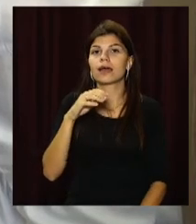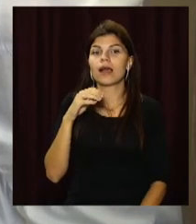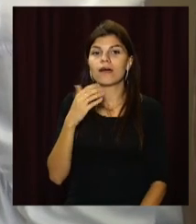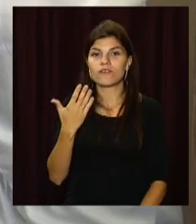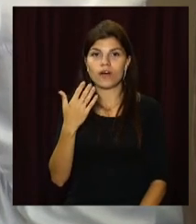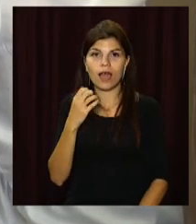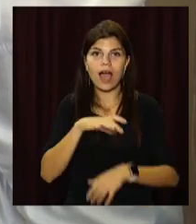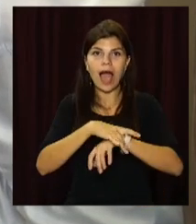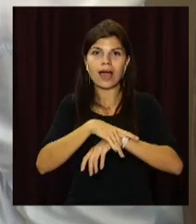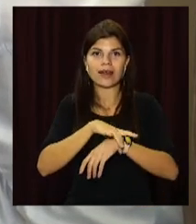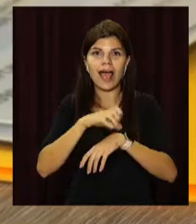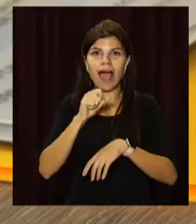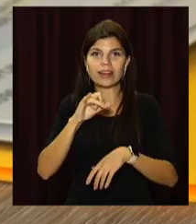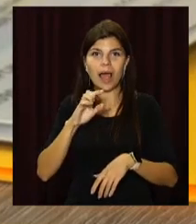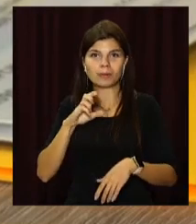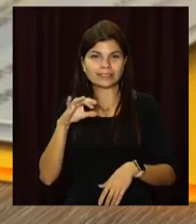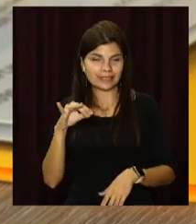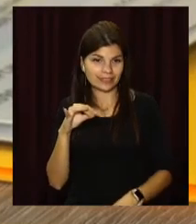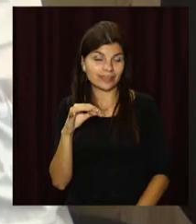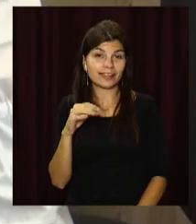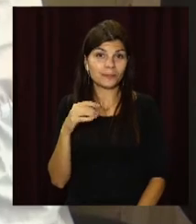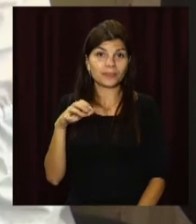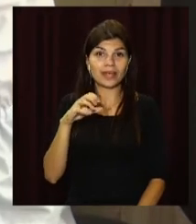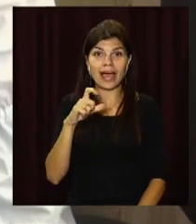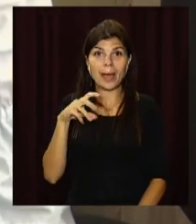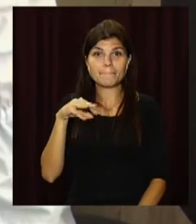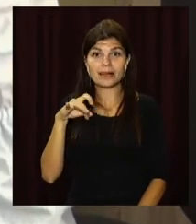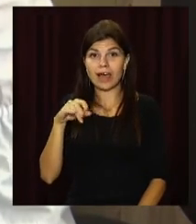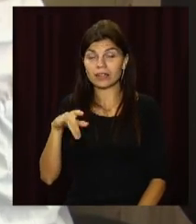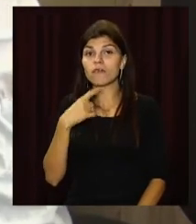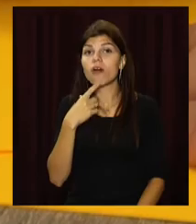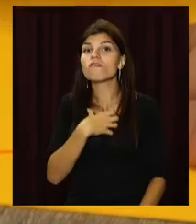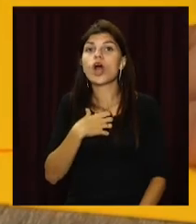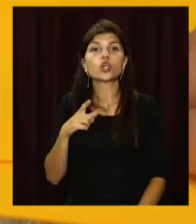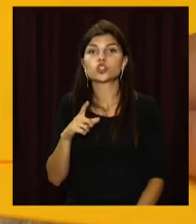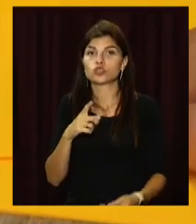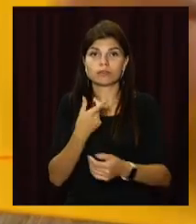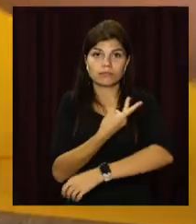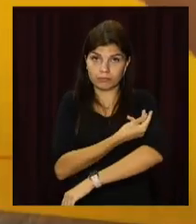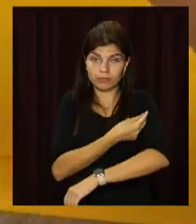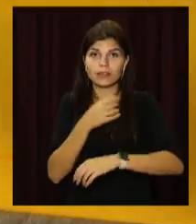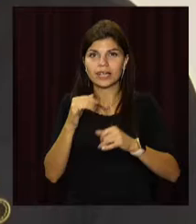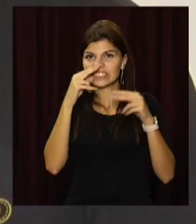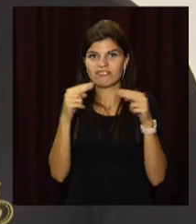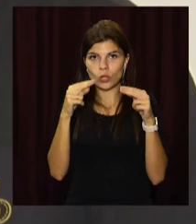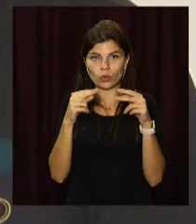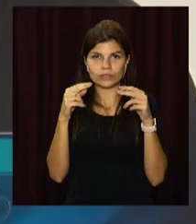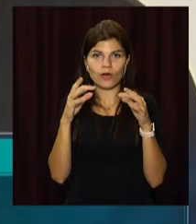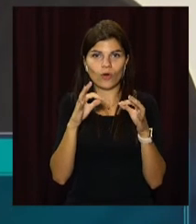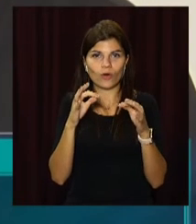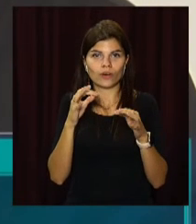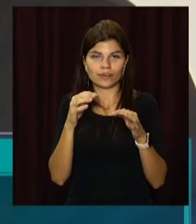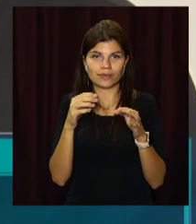Для в'їзду в ці країни потрібен негативний ПЛР-тест або сертифікат вакцинації, виключення діти до 6 років. Зараз